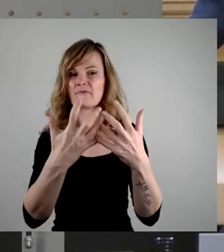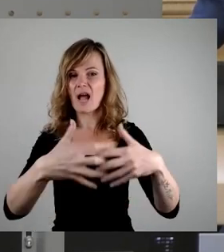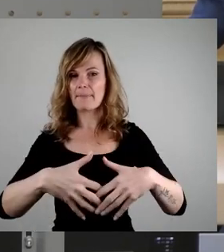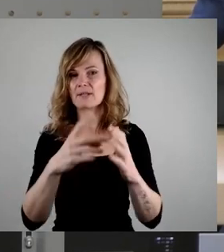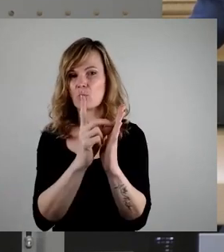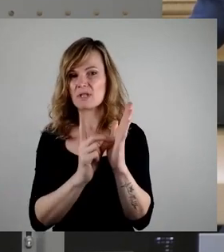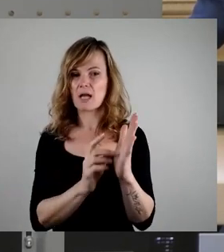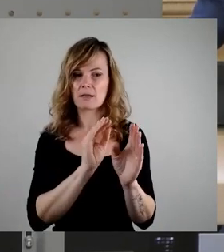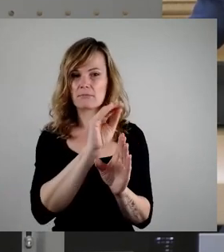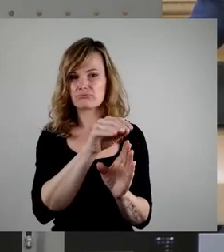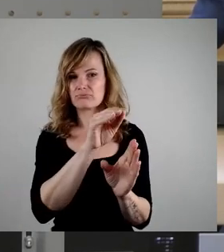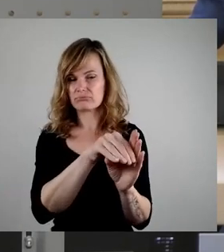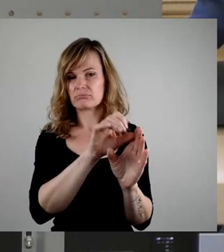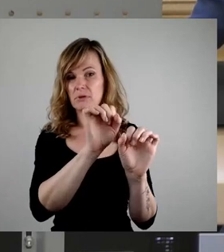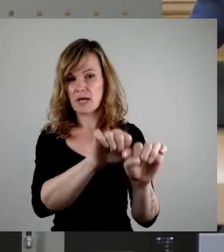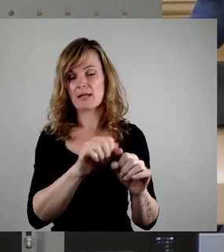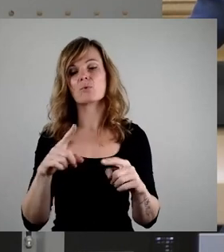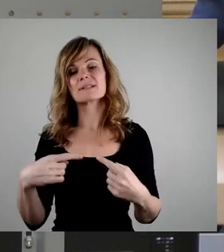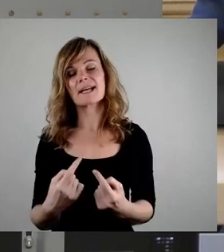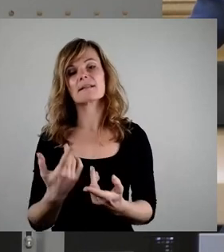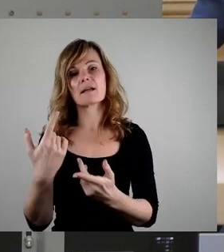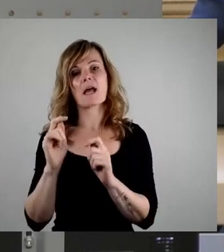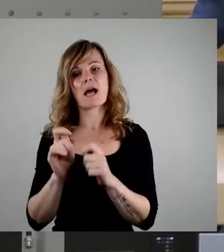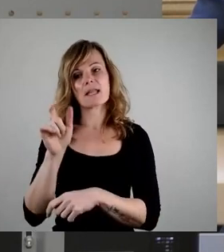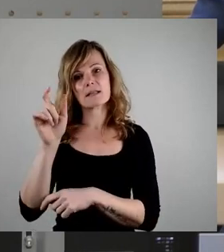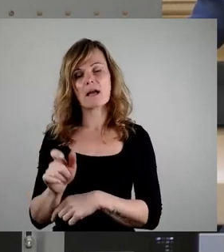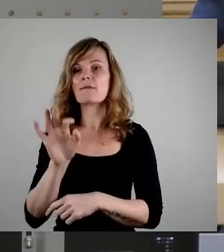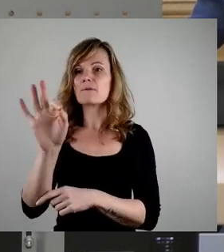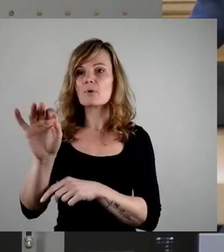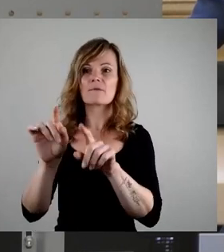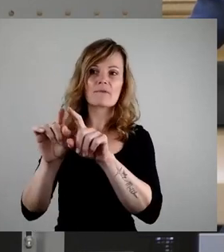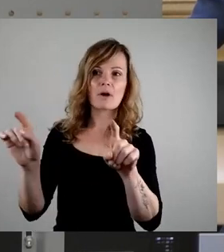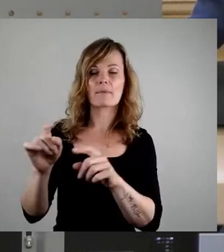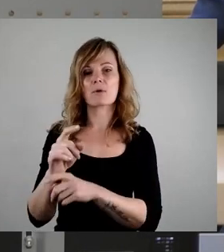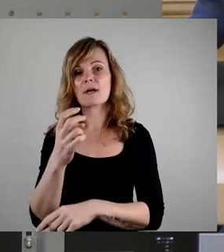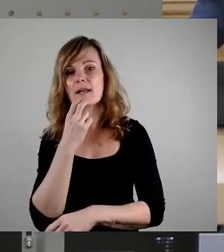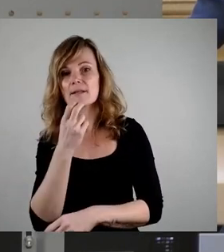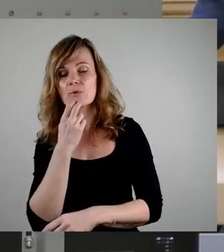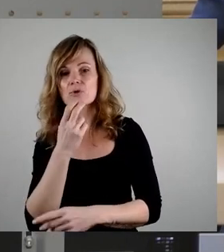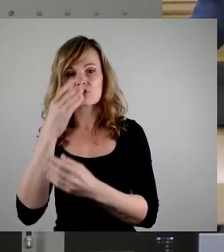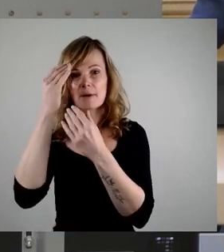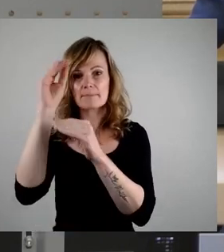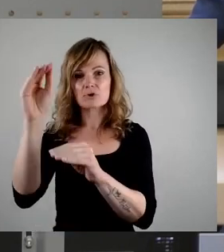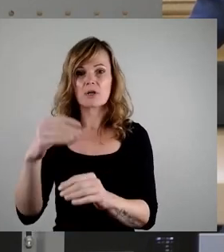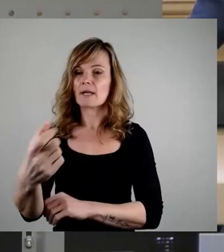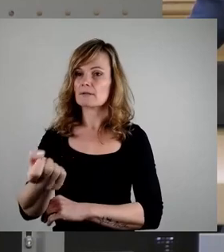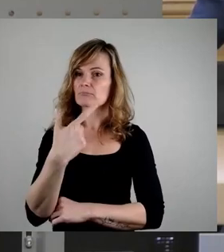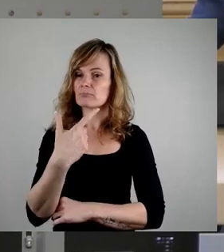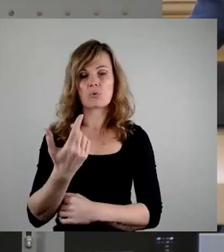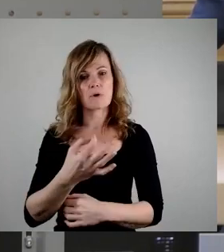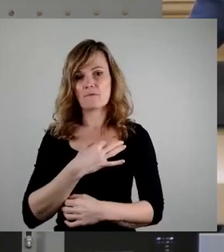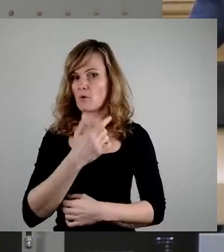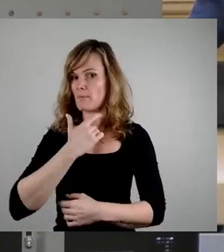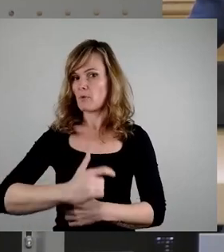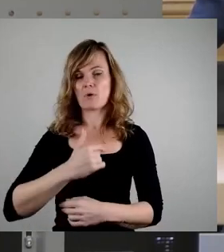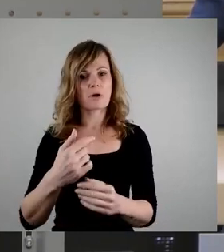am Ende dem Bürger oder dem antragstellenden Unternehmen auch ein elektronischer Bescheid zugestellt wird und zwar in einem